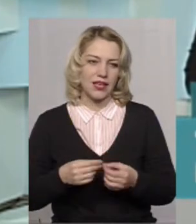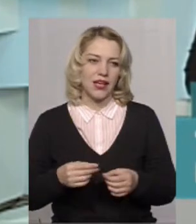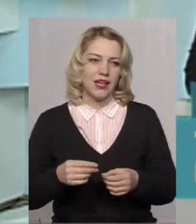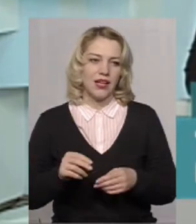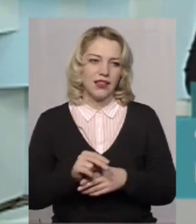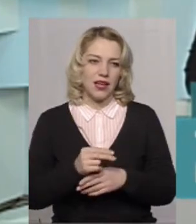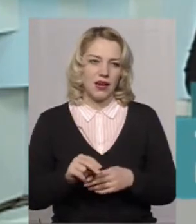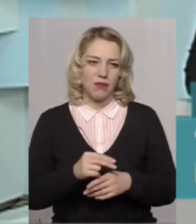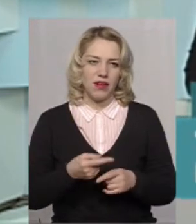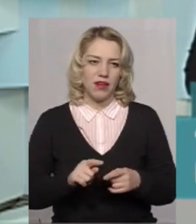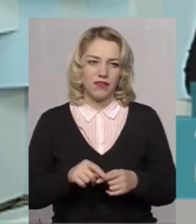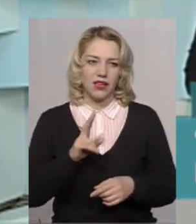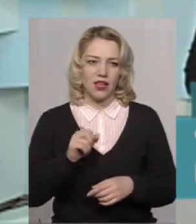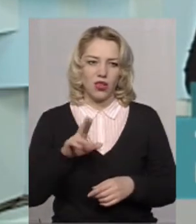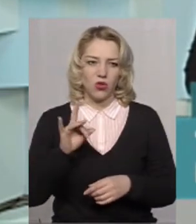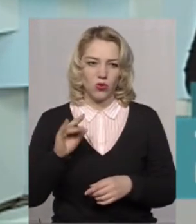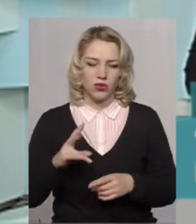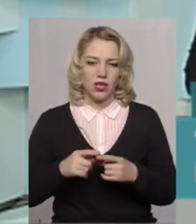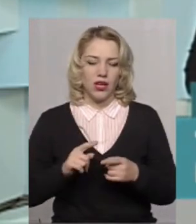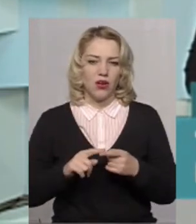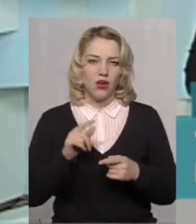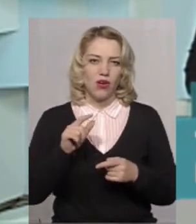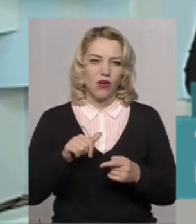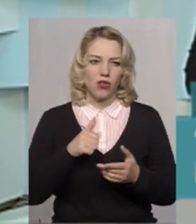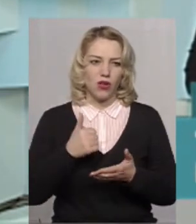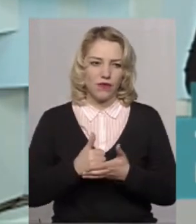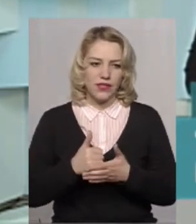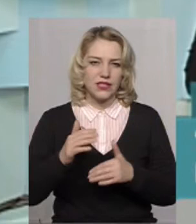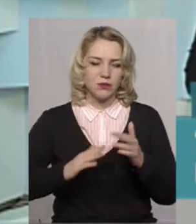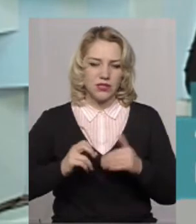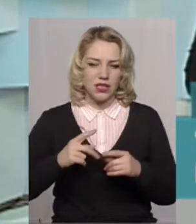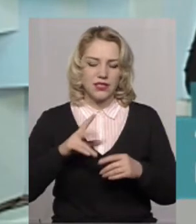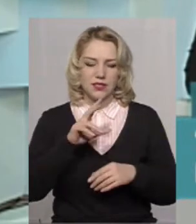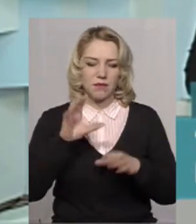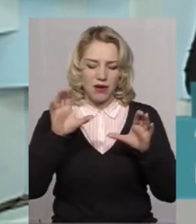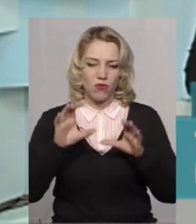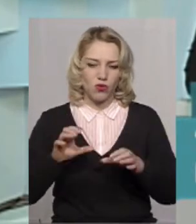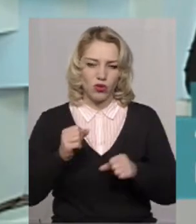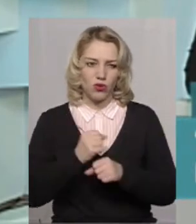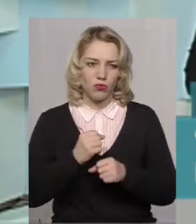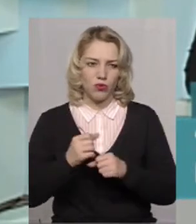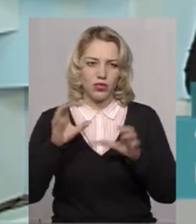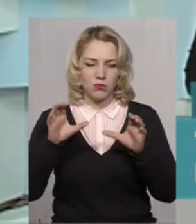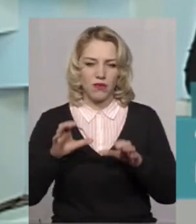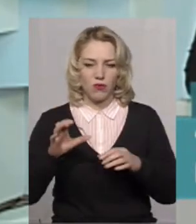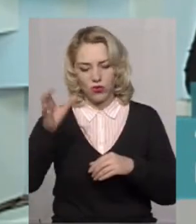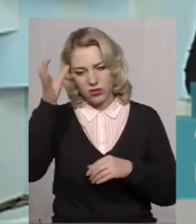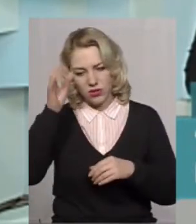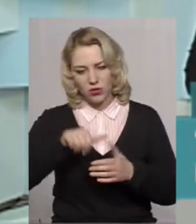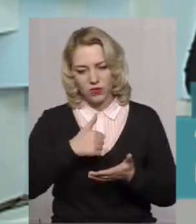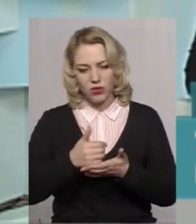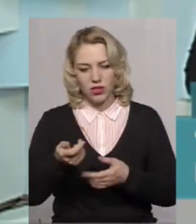І Наталія Фабро, головна спеціалістка відділу систематизації законодавства правової роботи і правової освіти головного